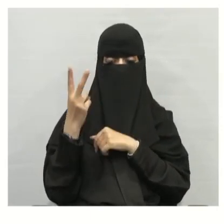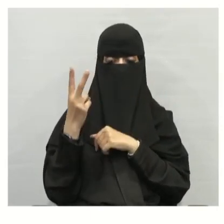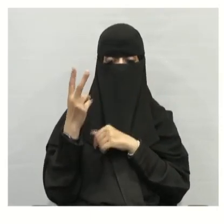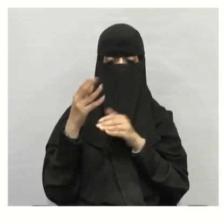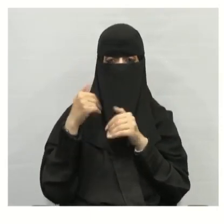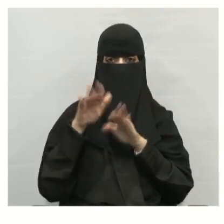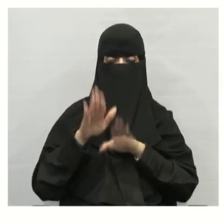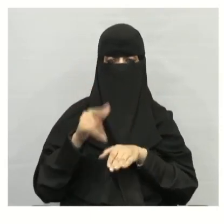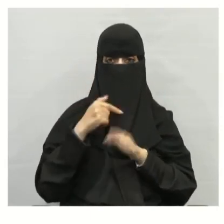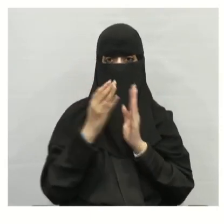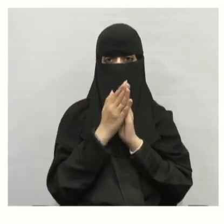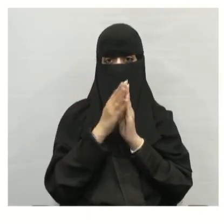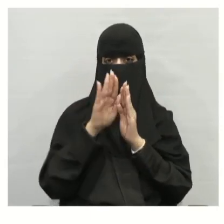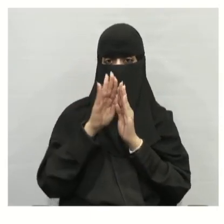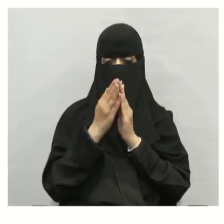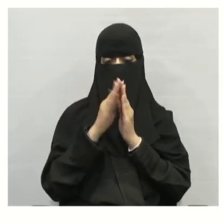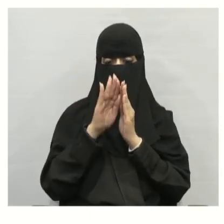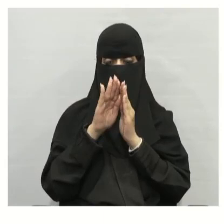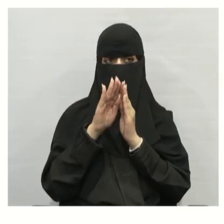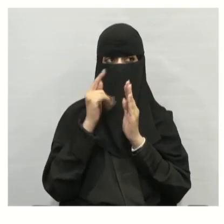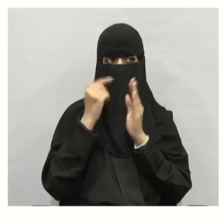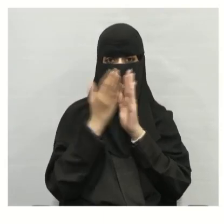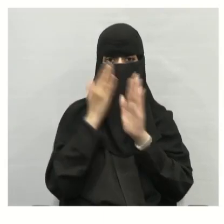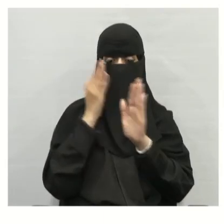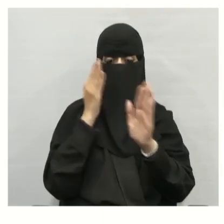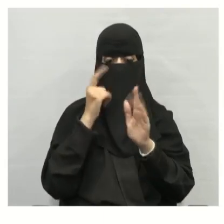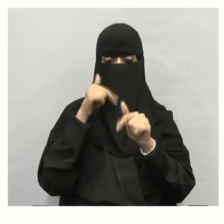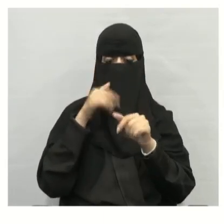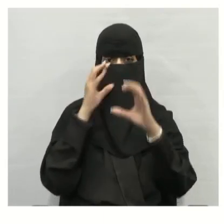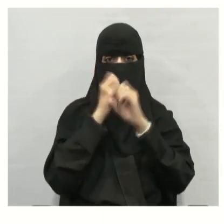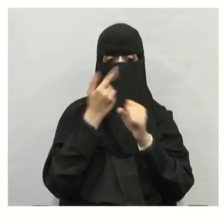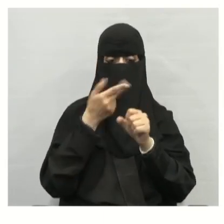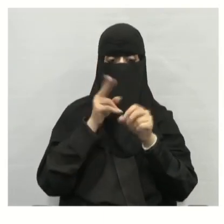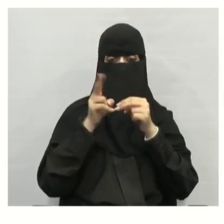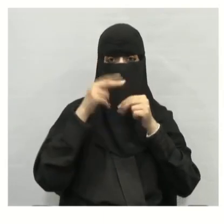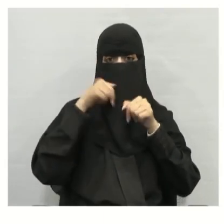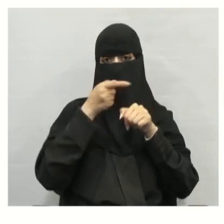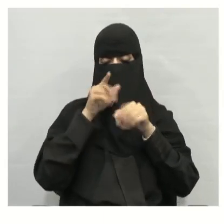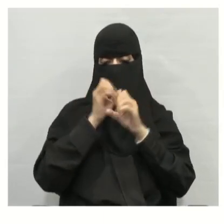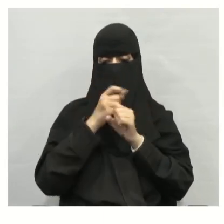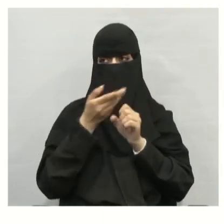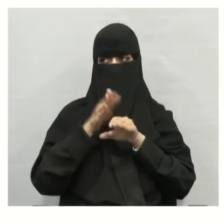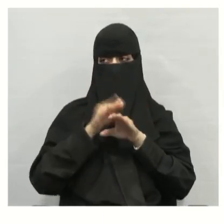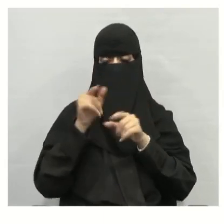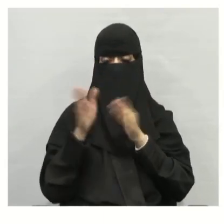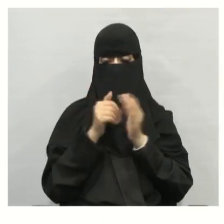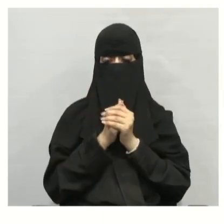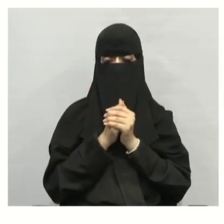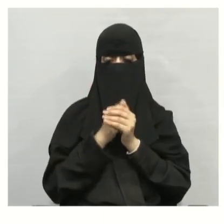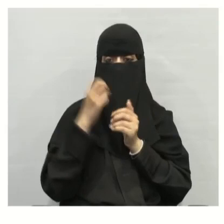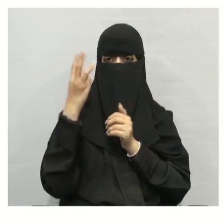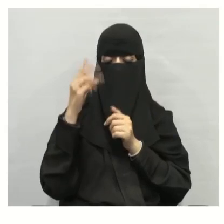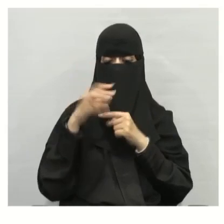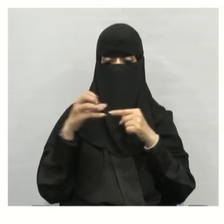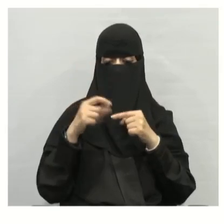تحتاج إليها في فصل الشتاء نقوم بإبقاء الأبواب والنوافذ مغلقة للحفاظ على البيت دافئا